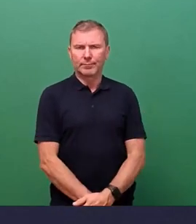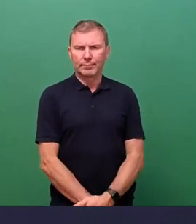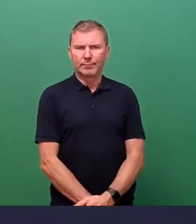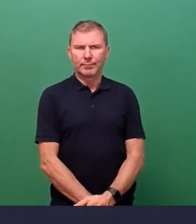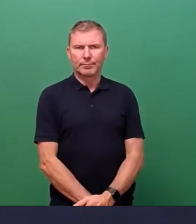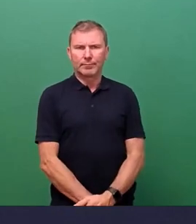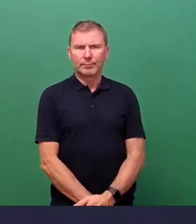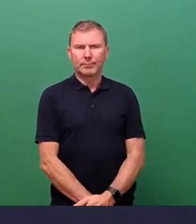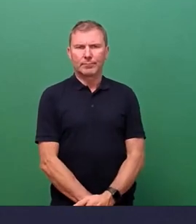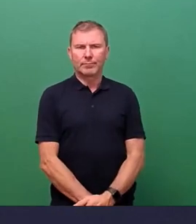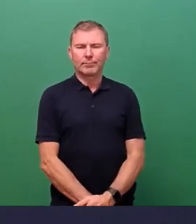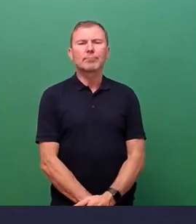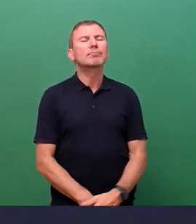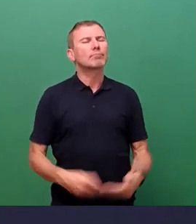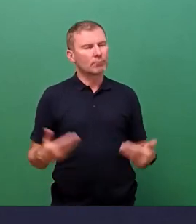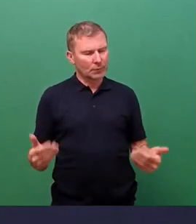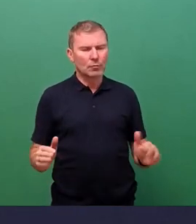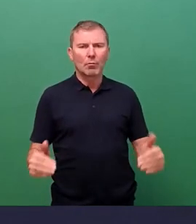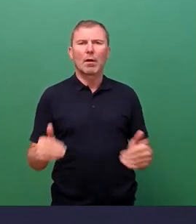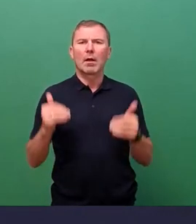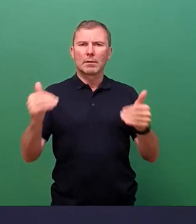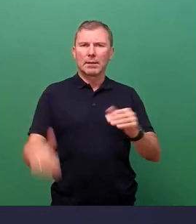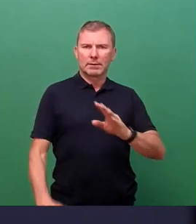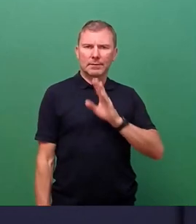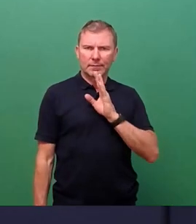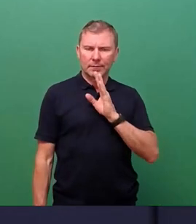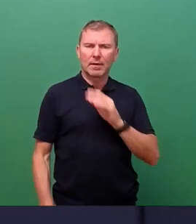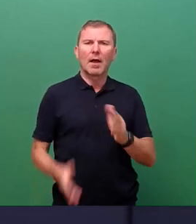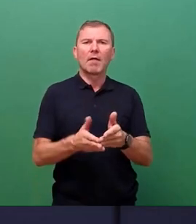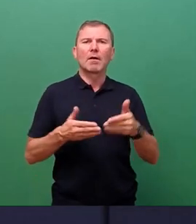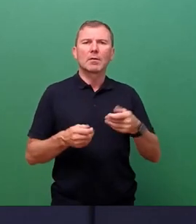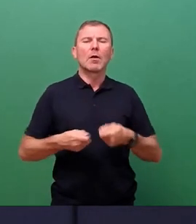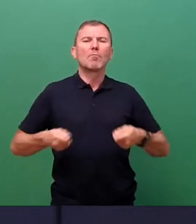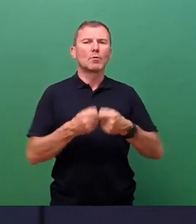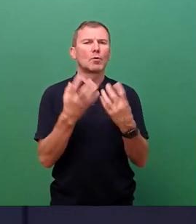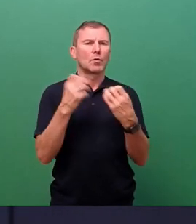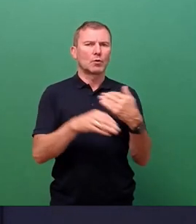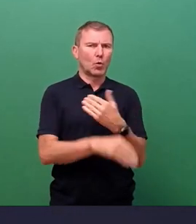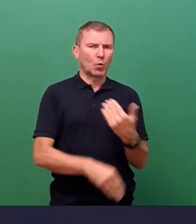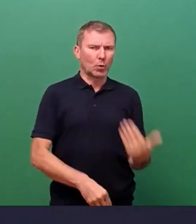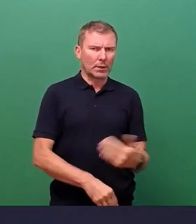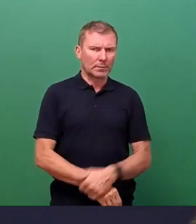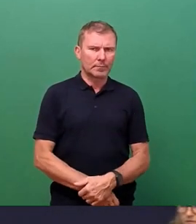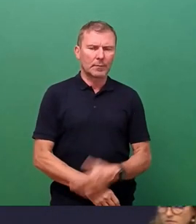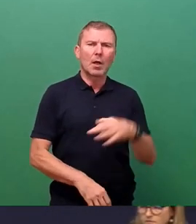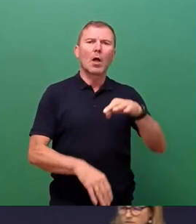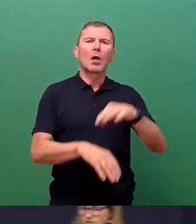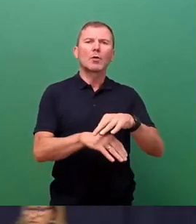So, als nächstes kommt die Fraktion Bündnis 90 Grüne an die Reihe. Und der Herr Dr. Deppel, bitte schön.